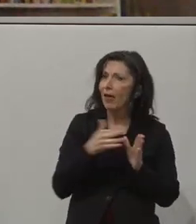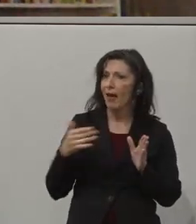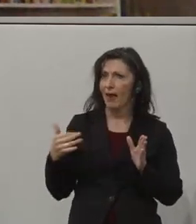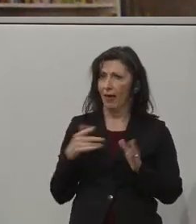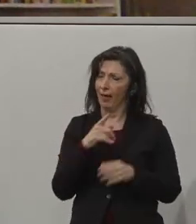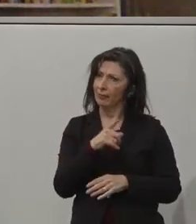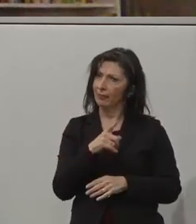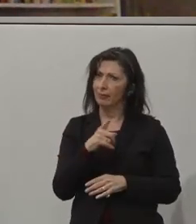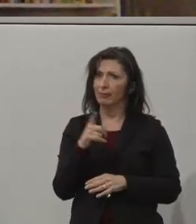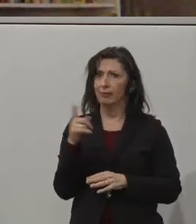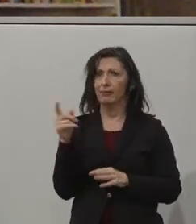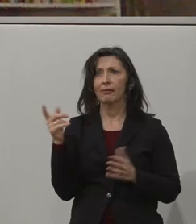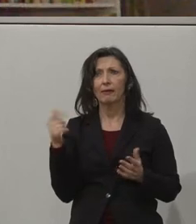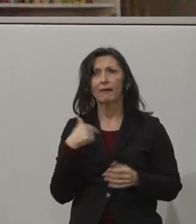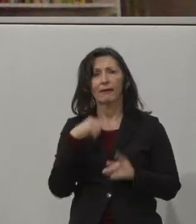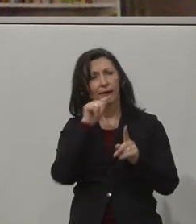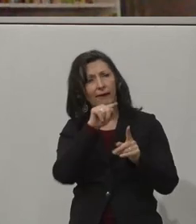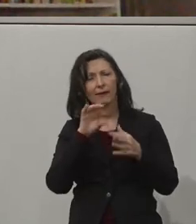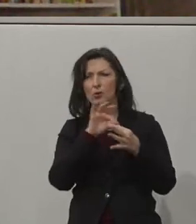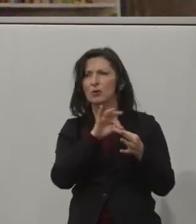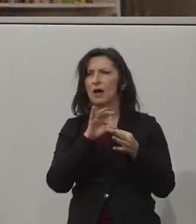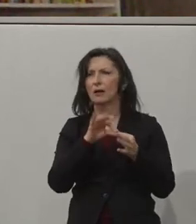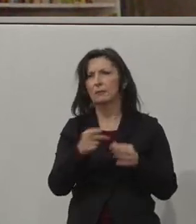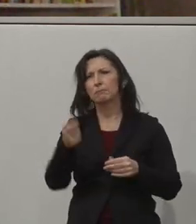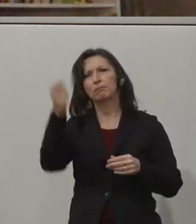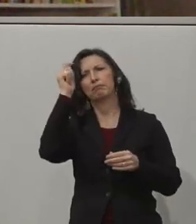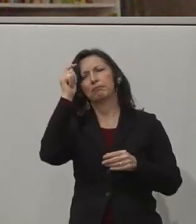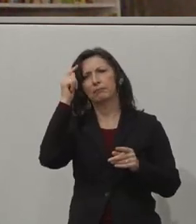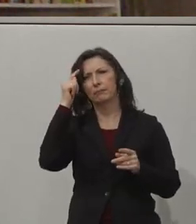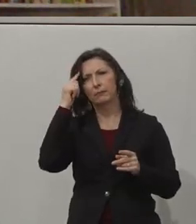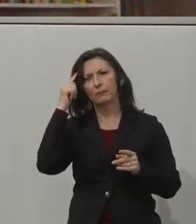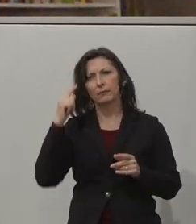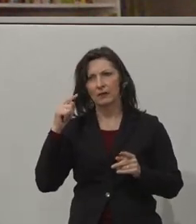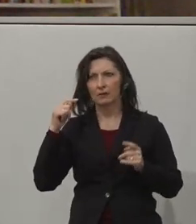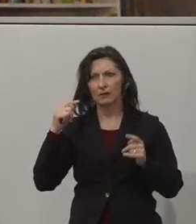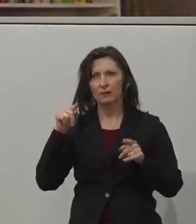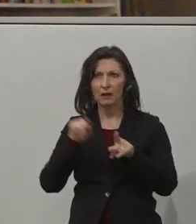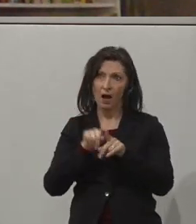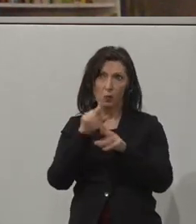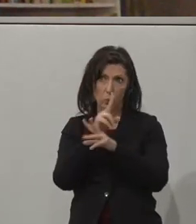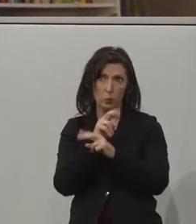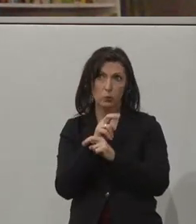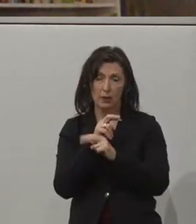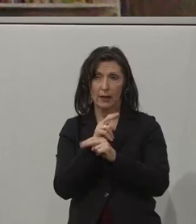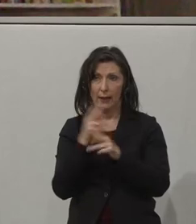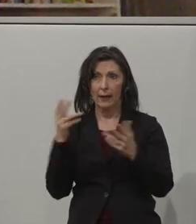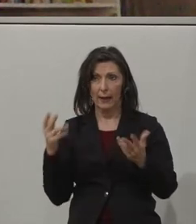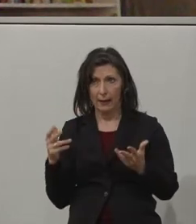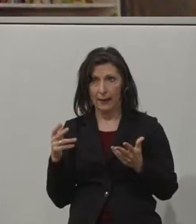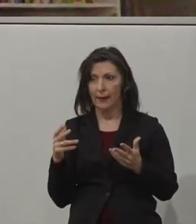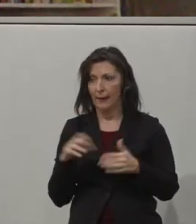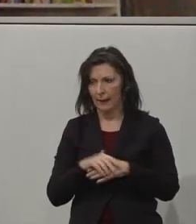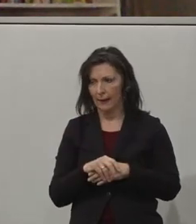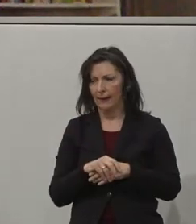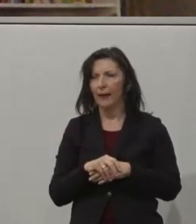Es ist mir eingefallen dazu, dass wir auch in Österreich die drei qualifizierte